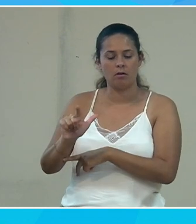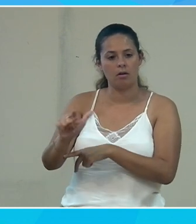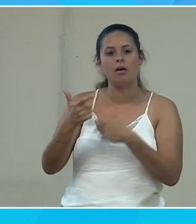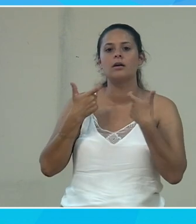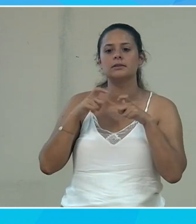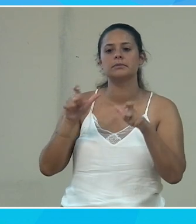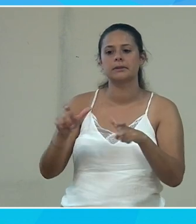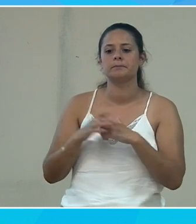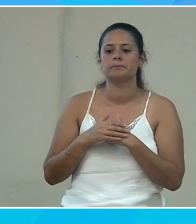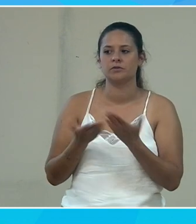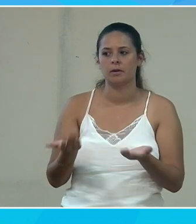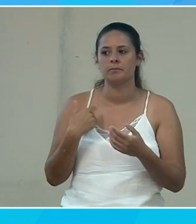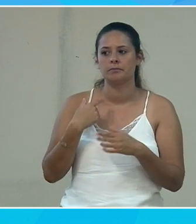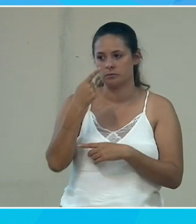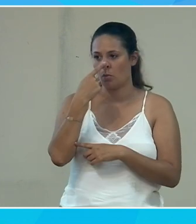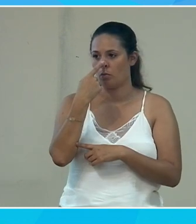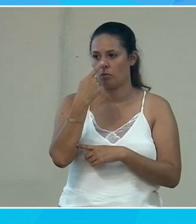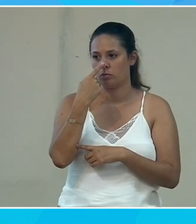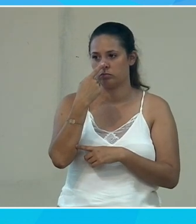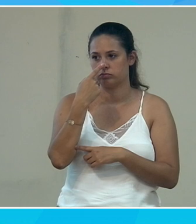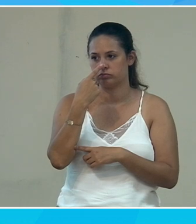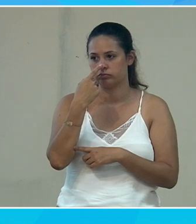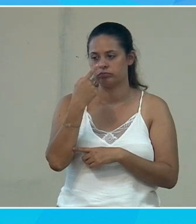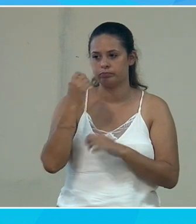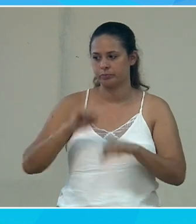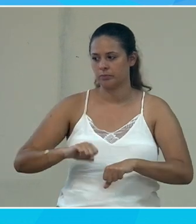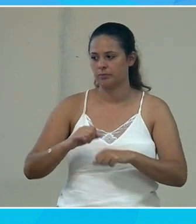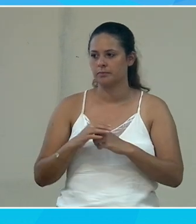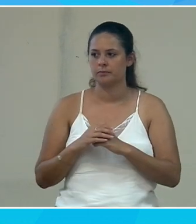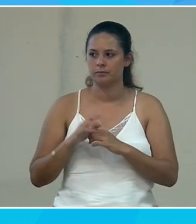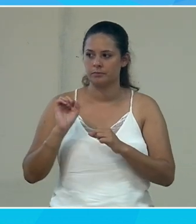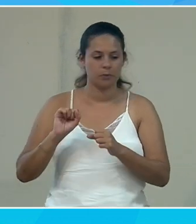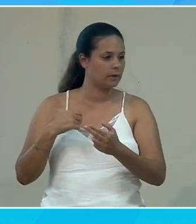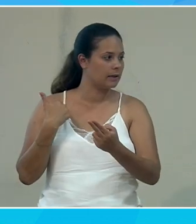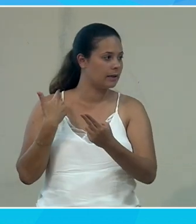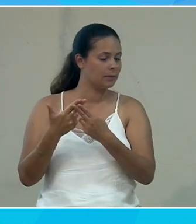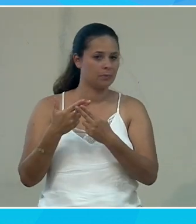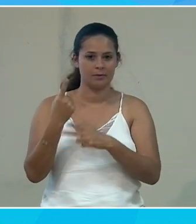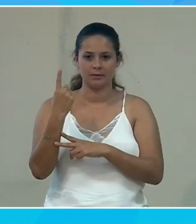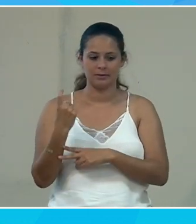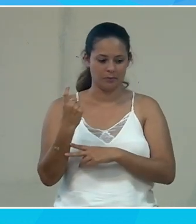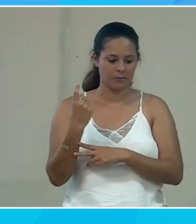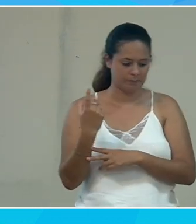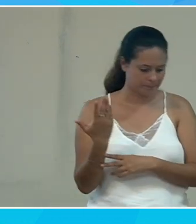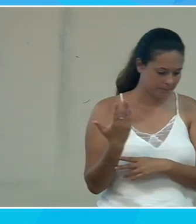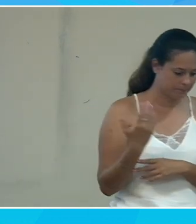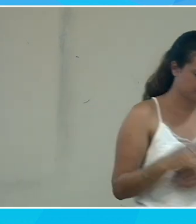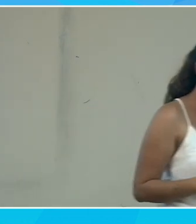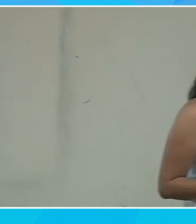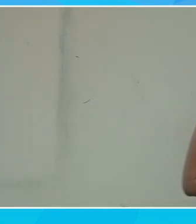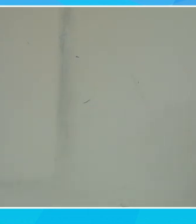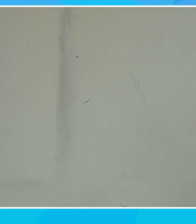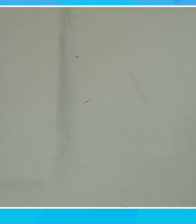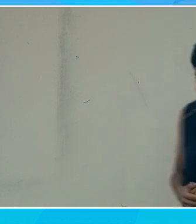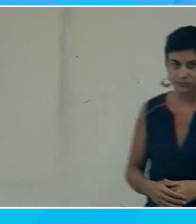'accessibilité voilà donc je trouve que c'est à suivre je peux répondre à cette question historiquement l'application